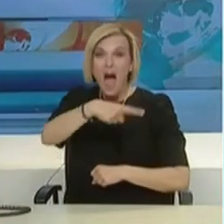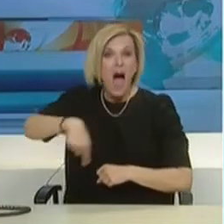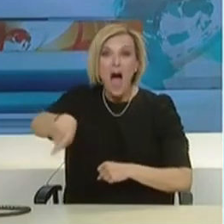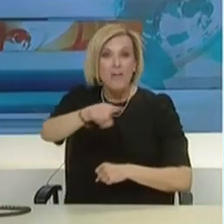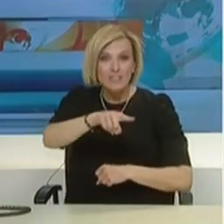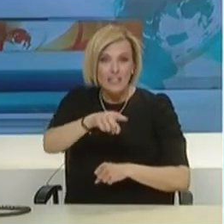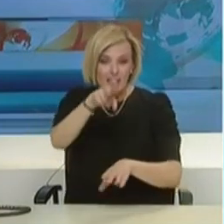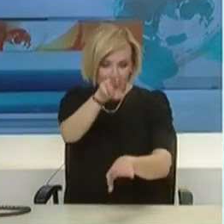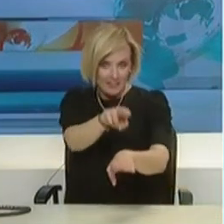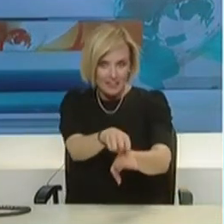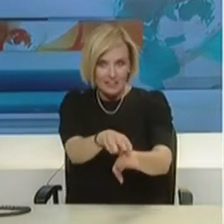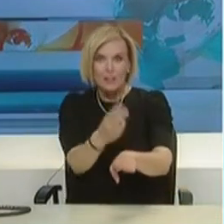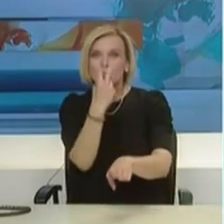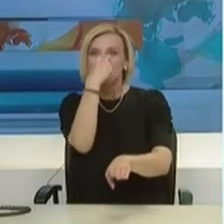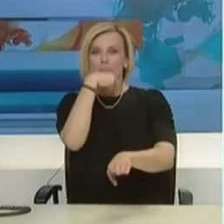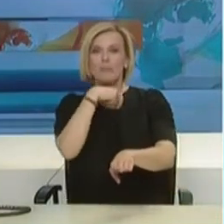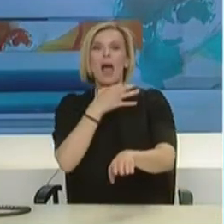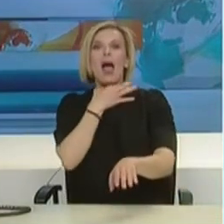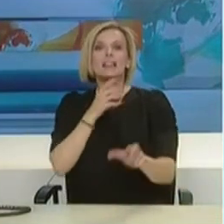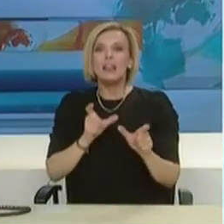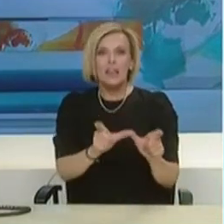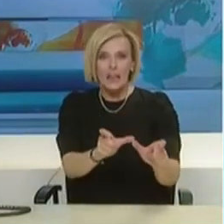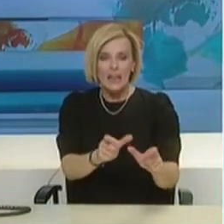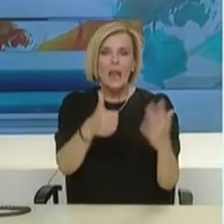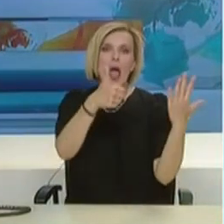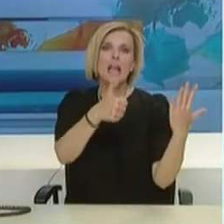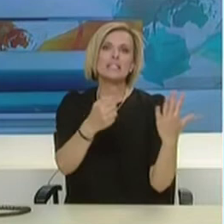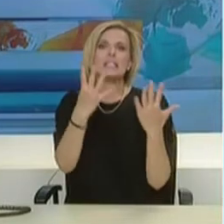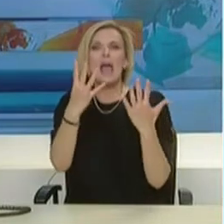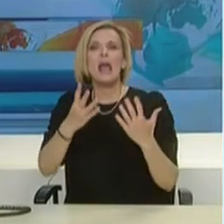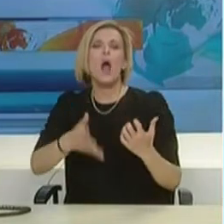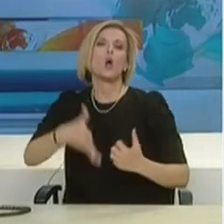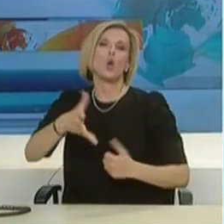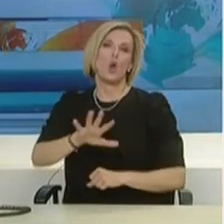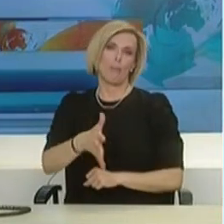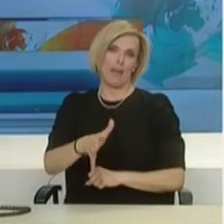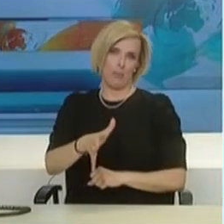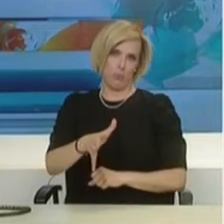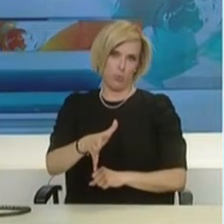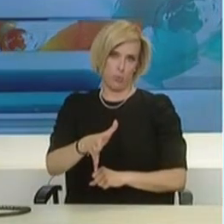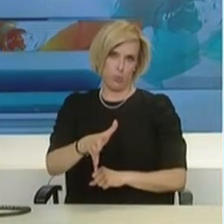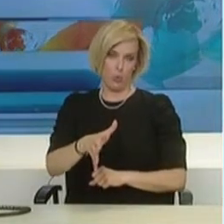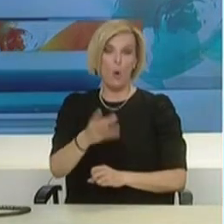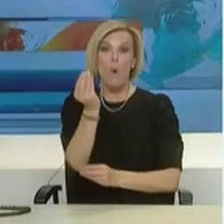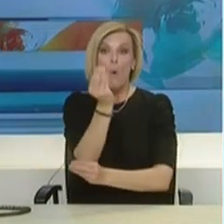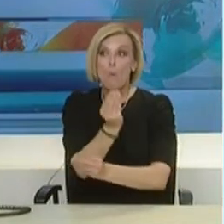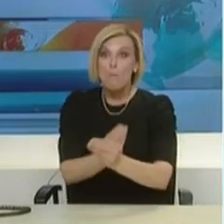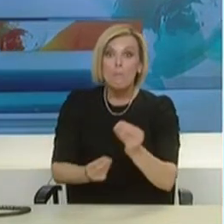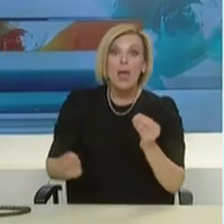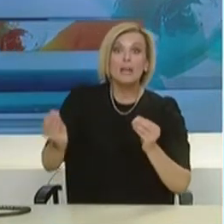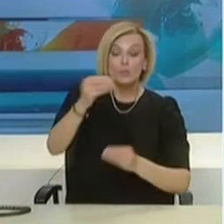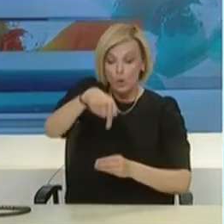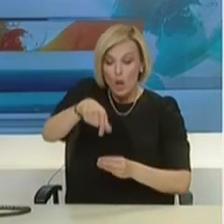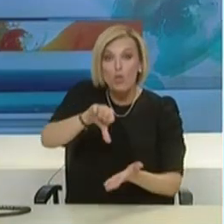69 έτη. Τα περισσότερα επιβεβαιωμένα κρούσματα εξακολουθούν να είναι στην Αθήνα, ενώ συνεχίζουν να